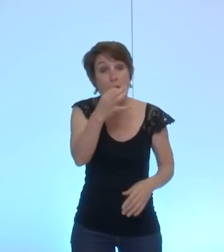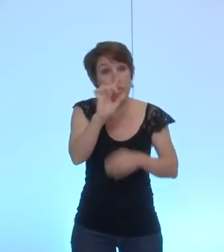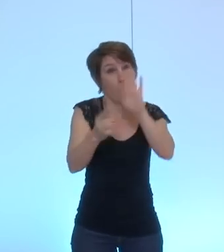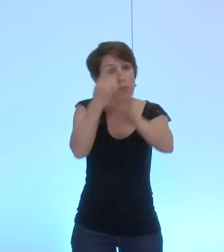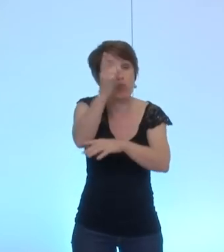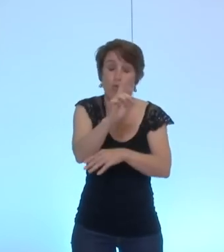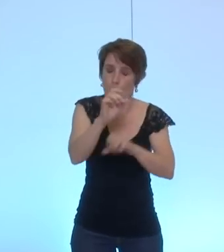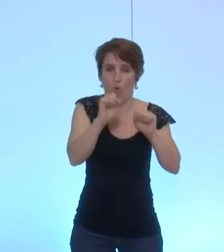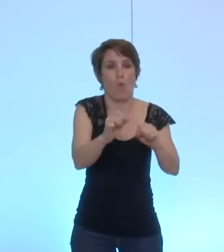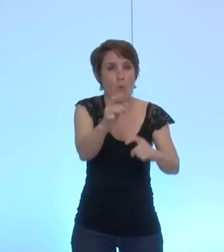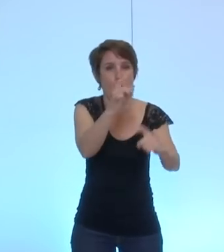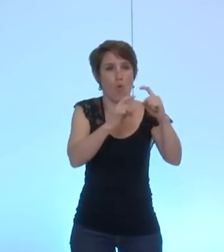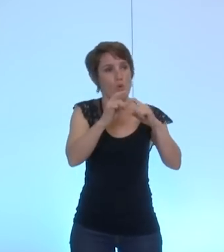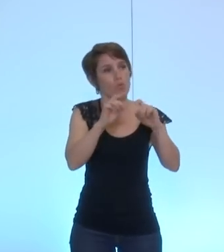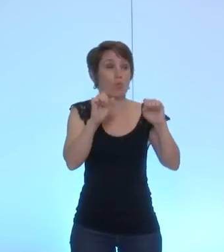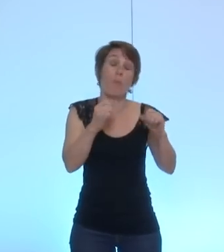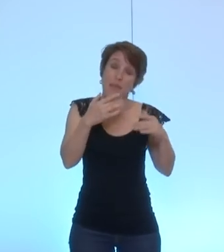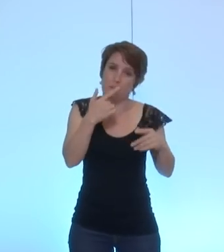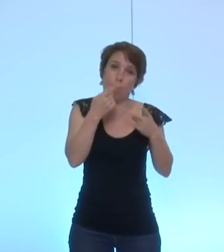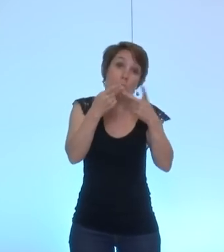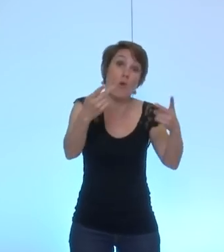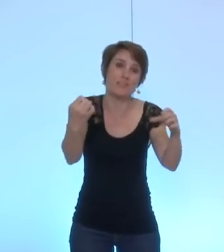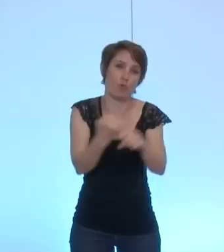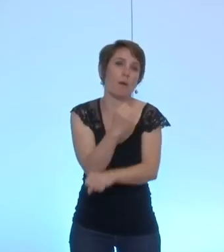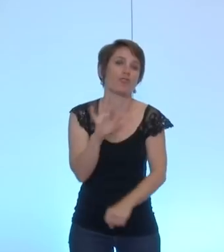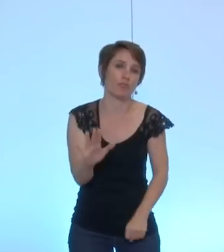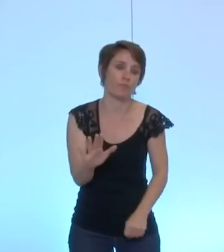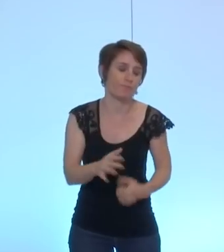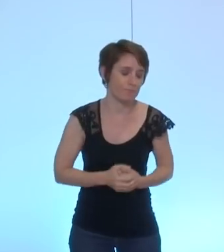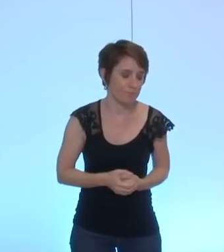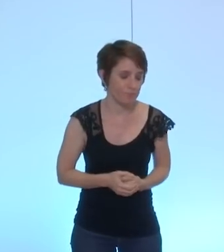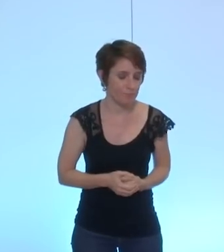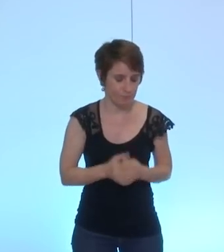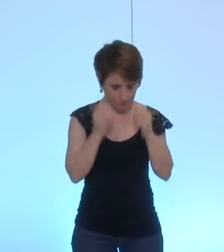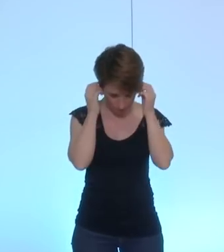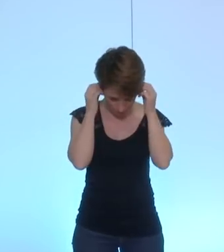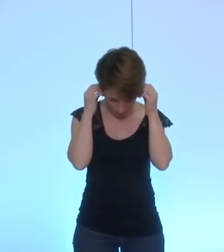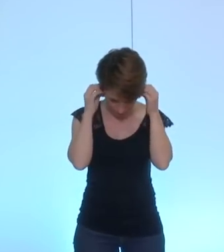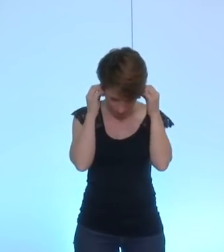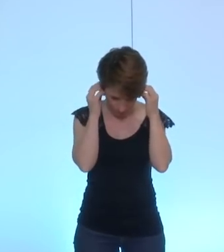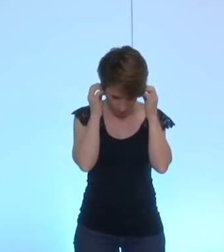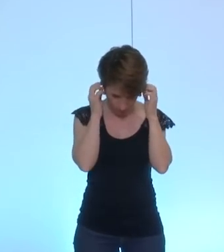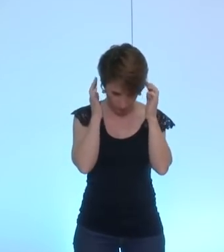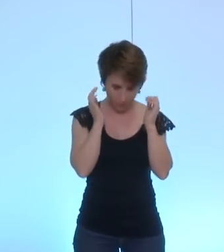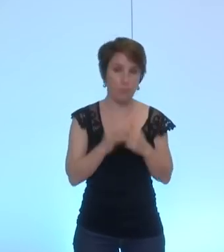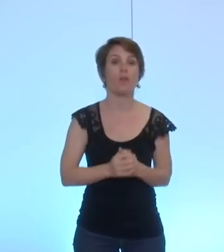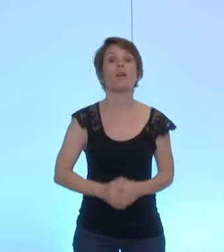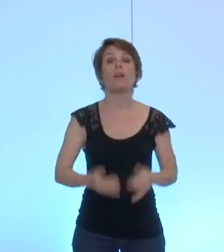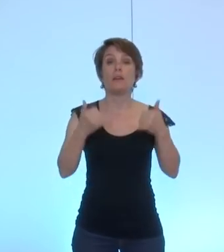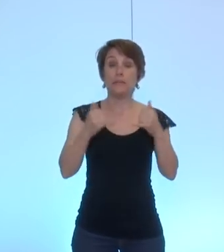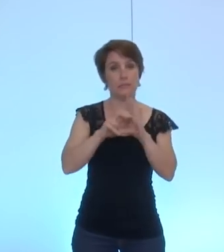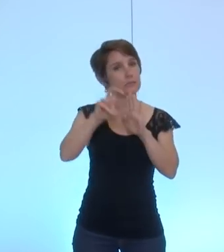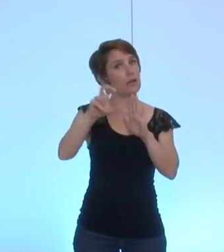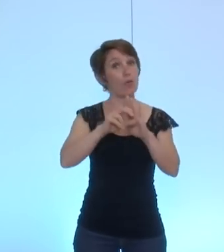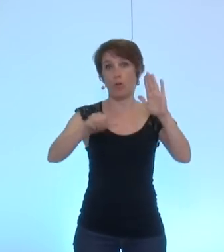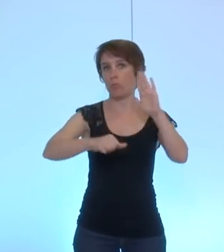revenir c'est dommage nous préférons le dire cela est d'autant plus légitime ici à Grenoble que nous devons